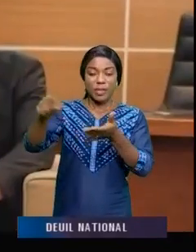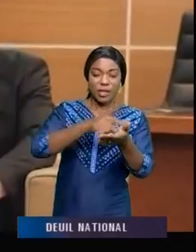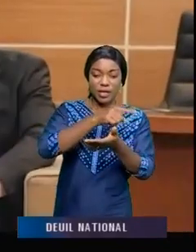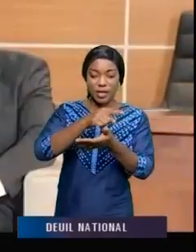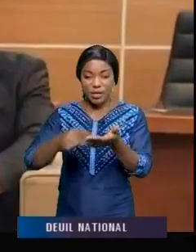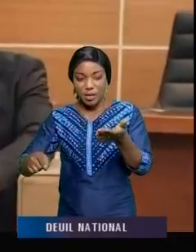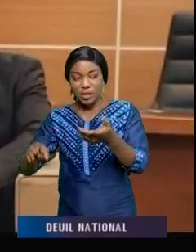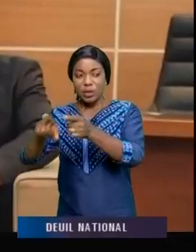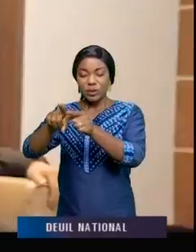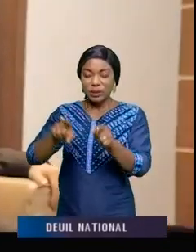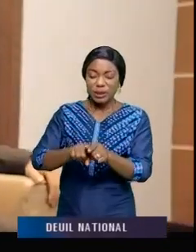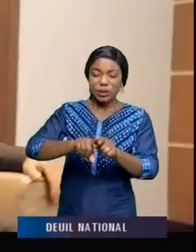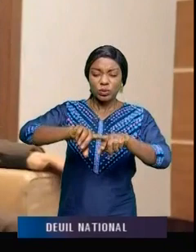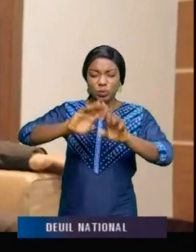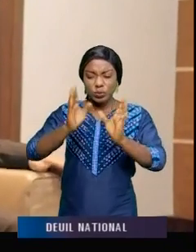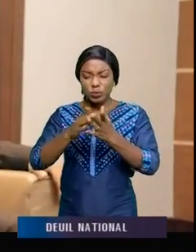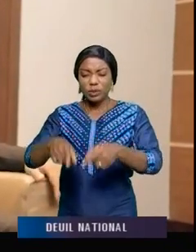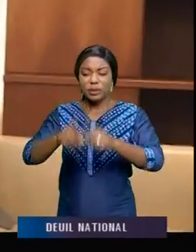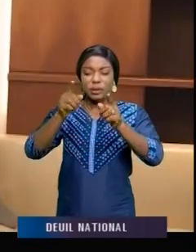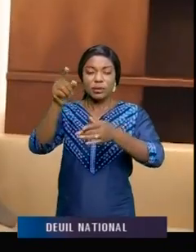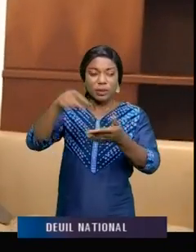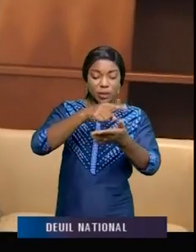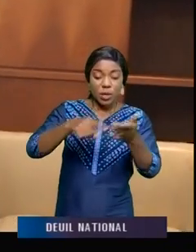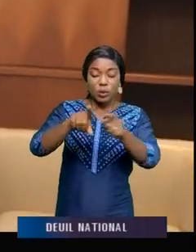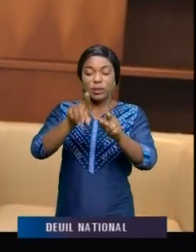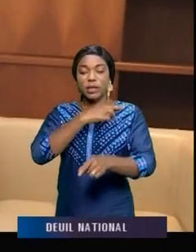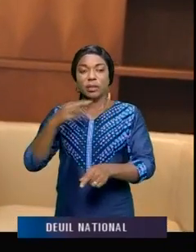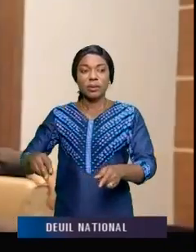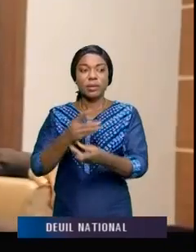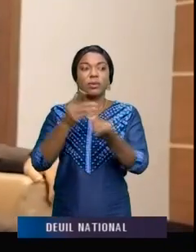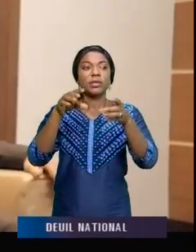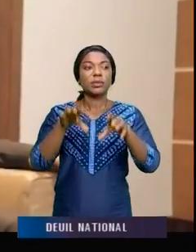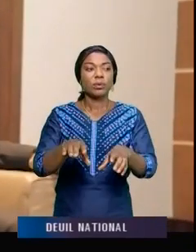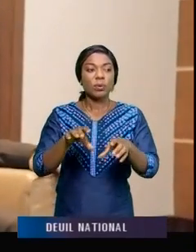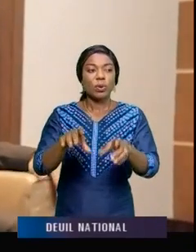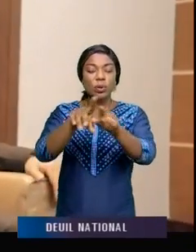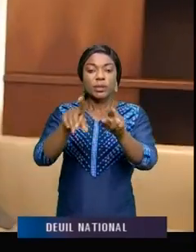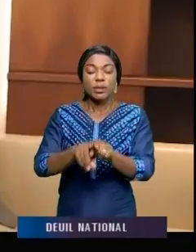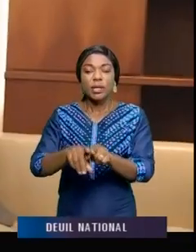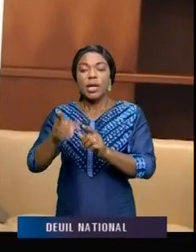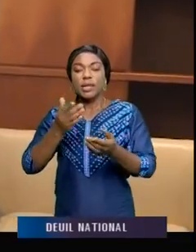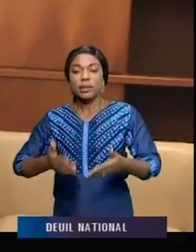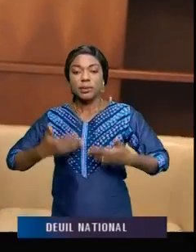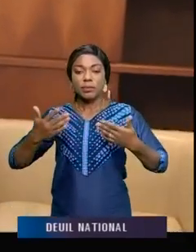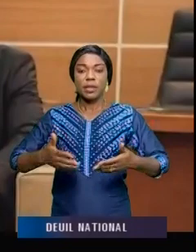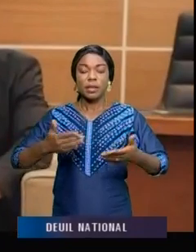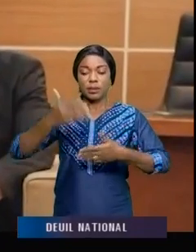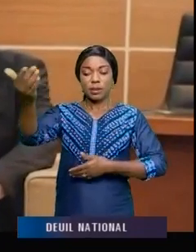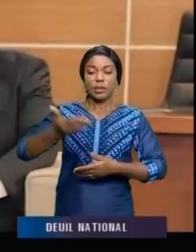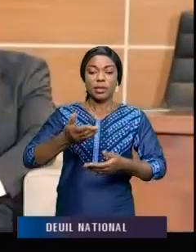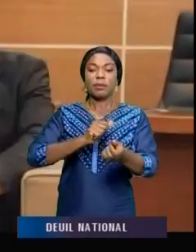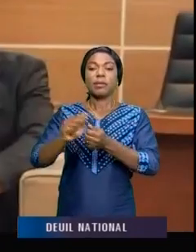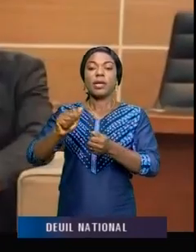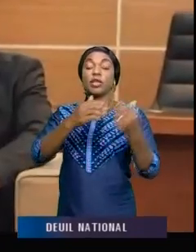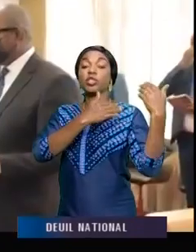Kinshasa et Rabat remonte à l'indépendance de la République démocratique du Congo. Selon lui, c'est un honneur et un plaisir d'être reçu par les